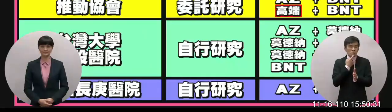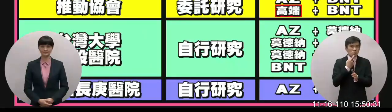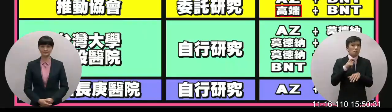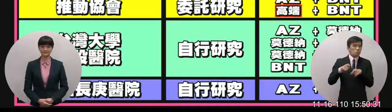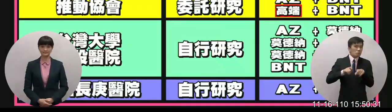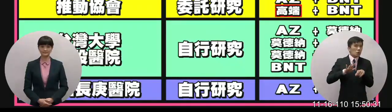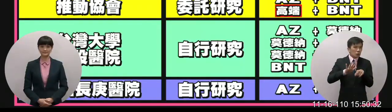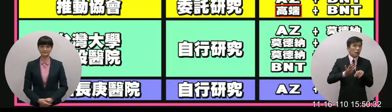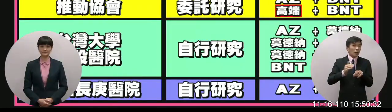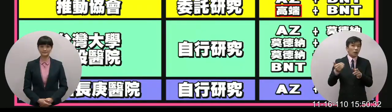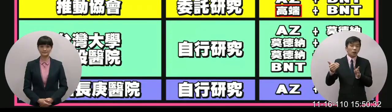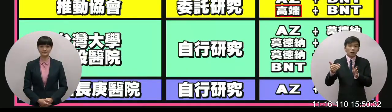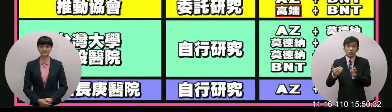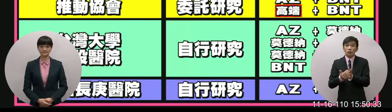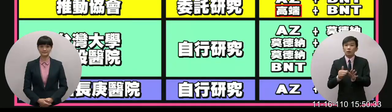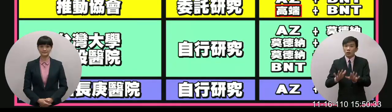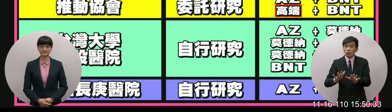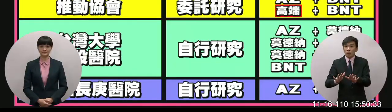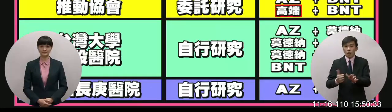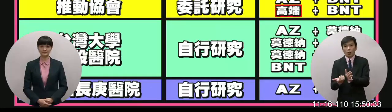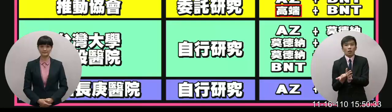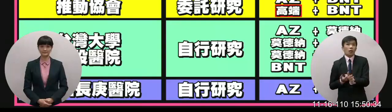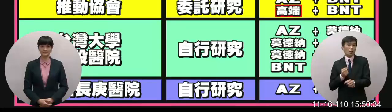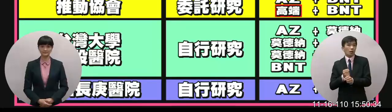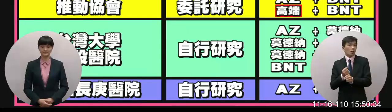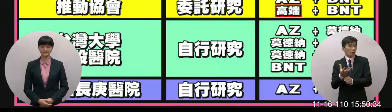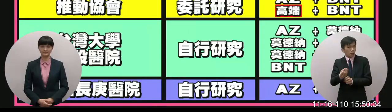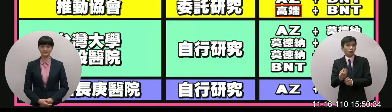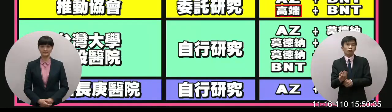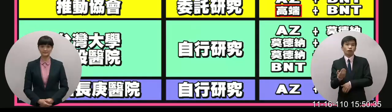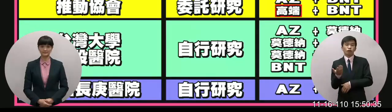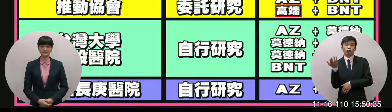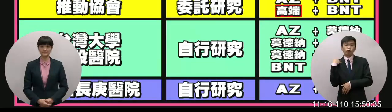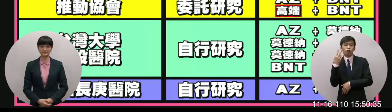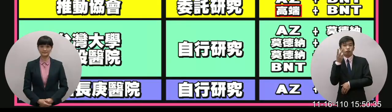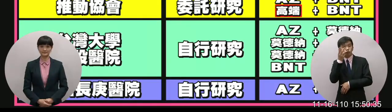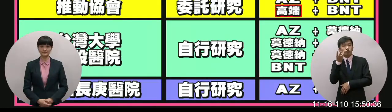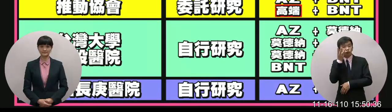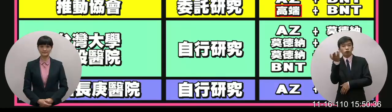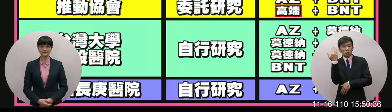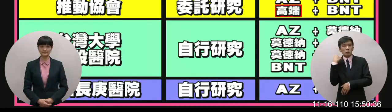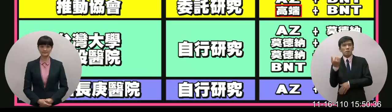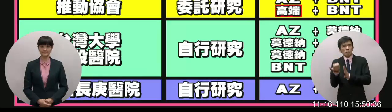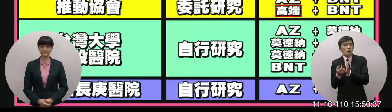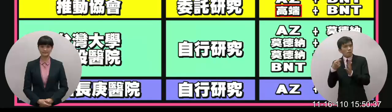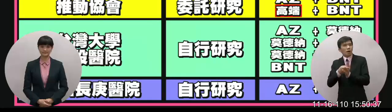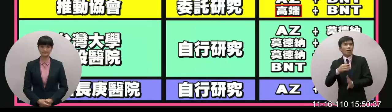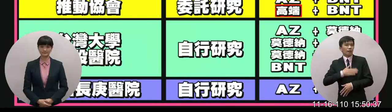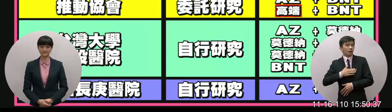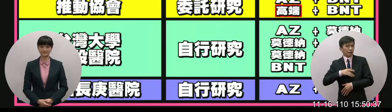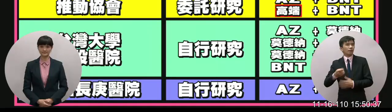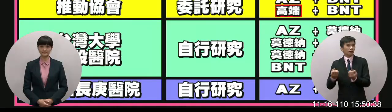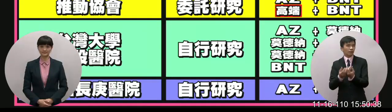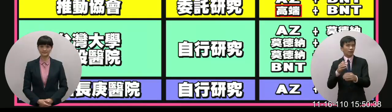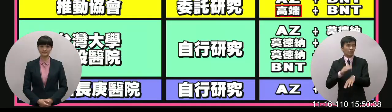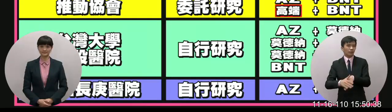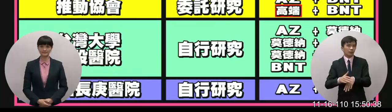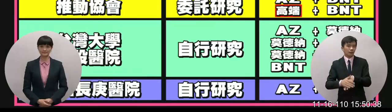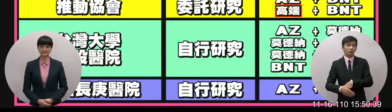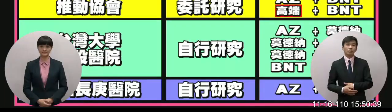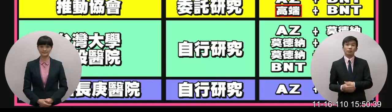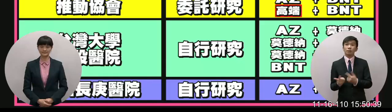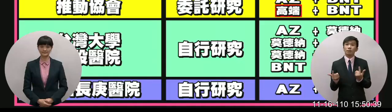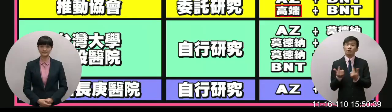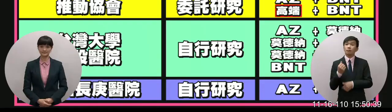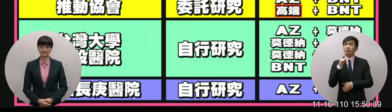沒有再超前部署兩三個月之前知道可能發生這個事情所有的包括民間的台